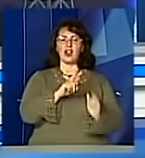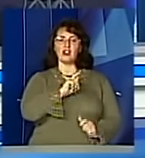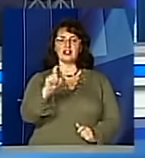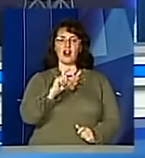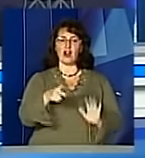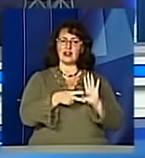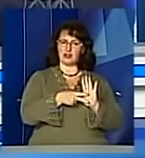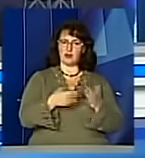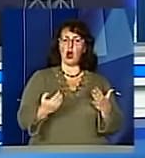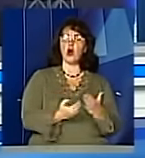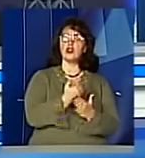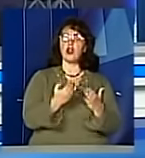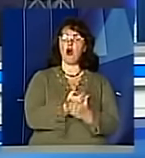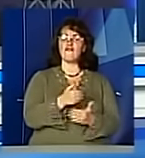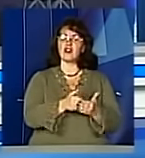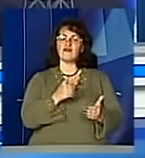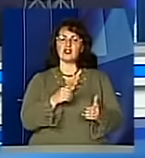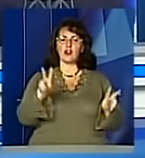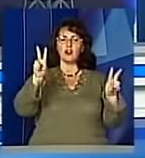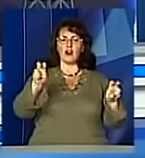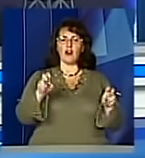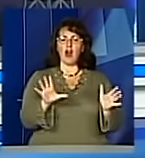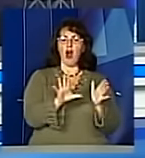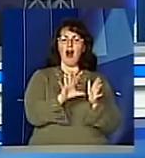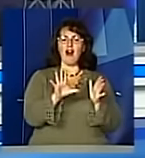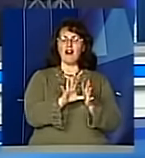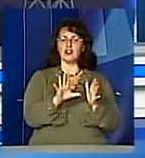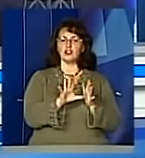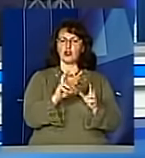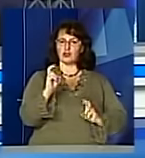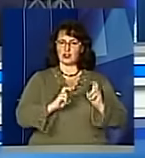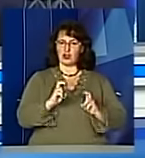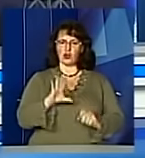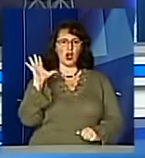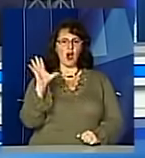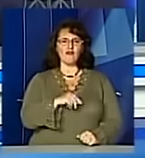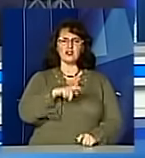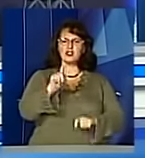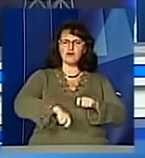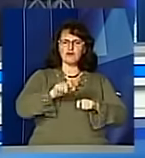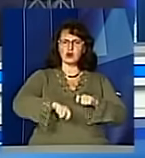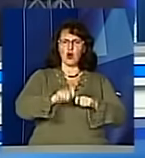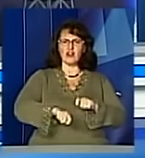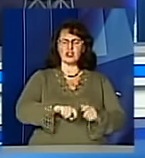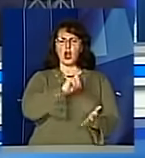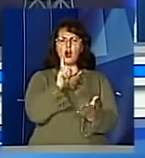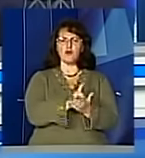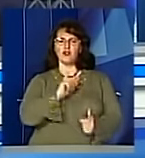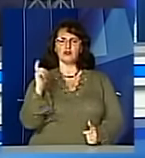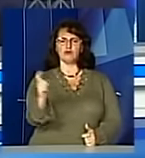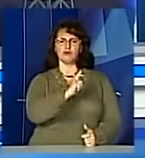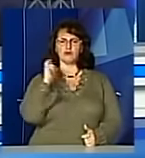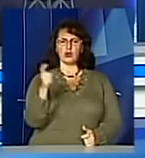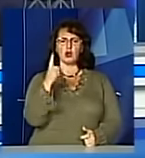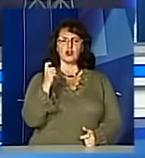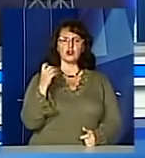7 з яких нові, від електрону обіцяють міські посадовці. Всі вони проходять випробування і повинні наїздити по 150